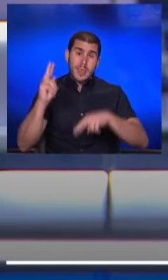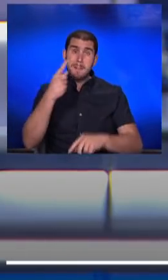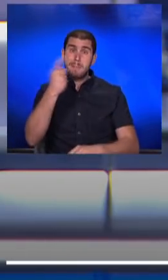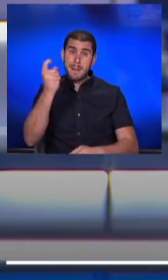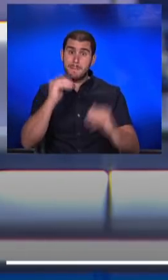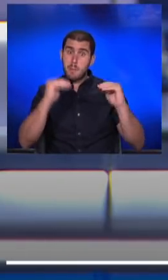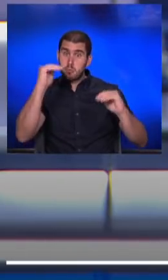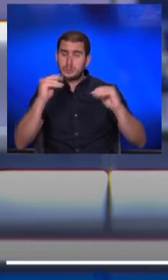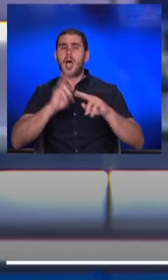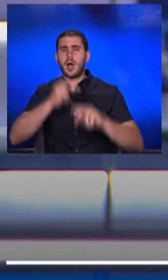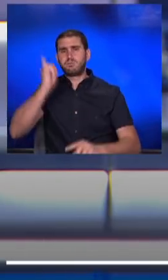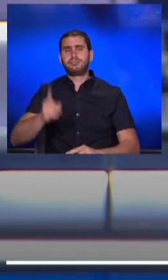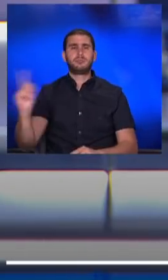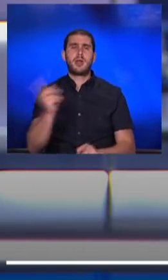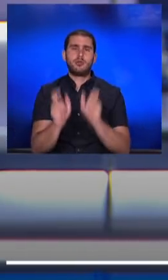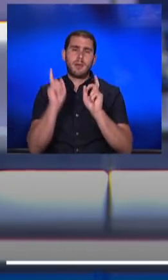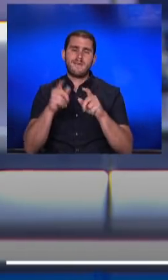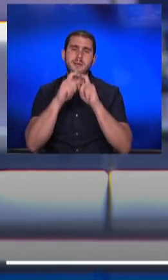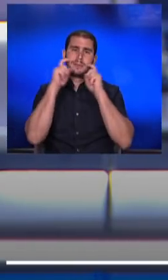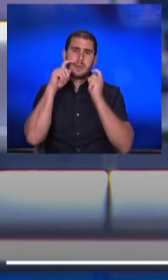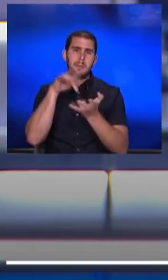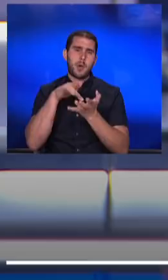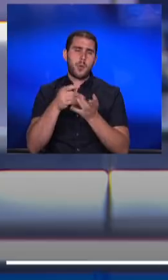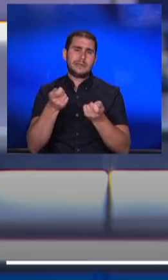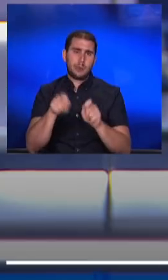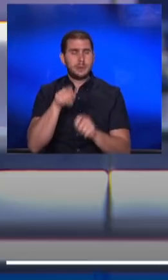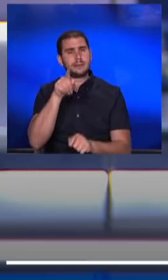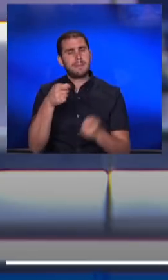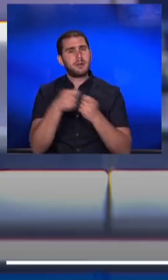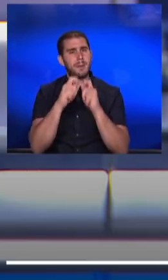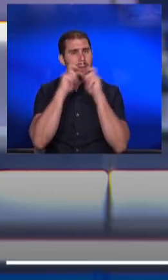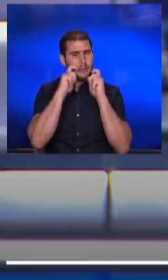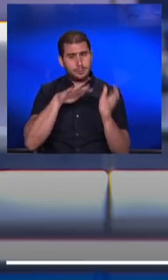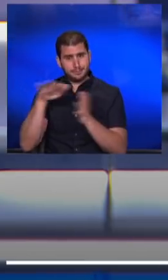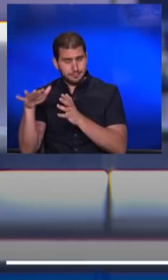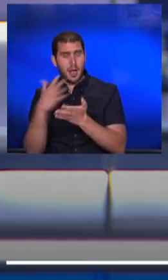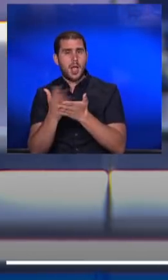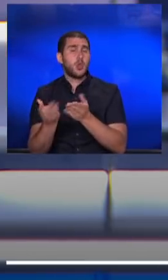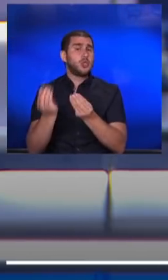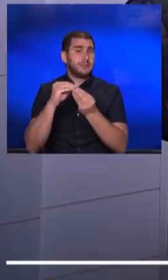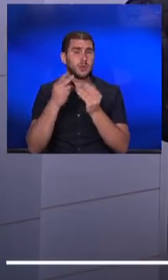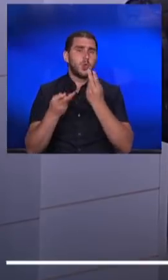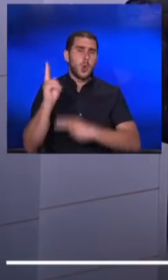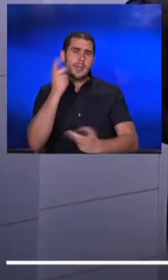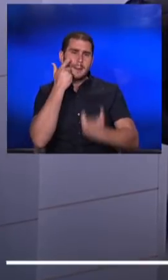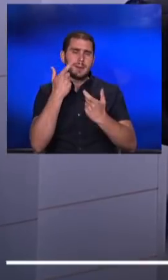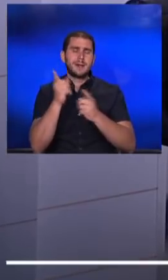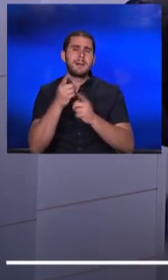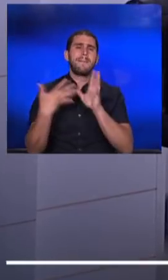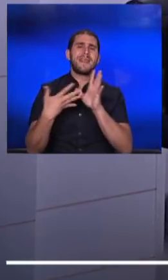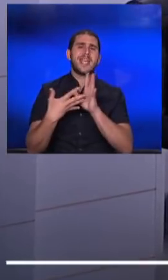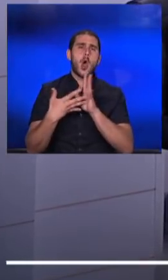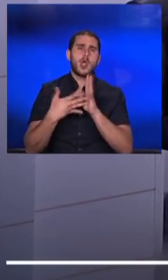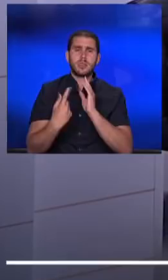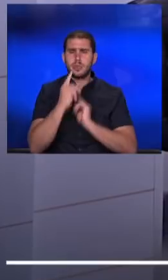אז יחויבו אנשים לאטות מסכות בחלל סגור. זה בהיבט של המסכות. מה עוד הוחלט? להגביר את הבדיקות. אגב, בכל חלקי